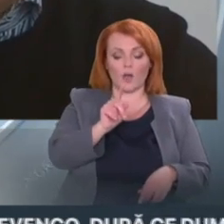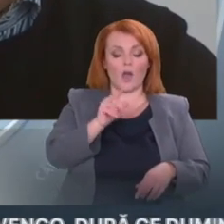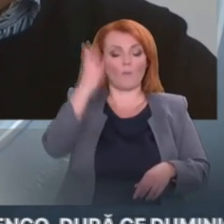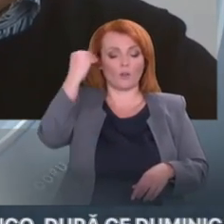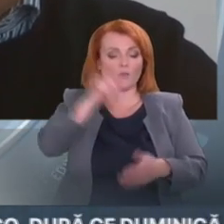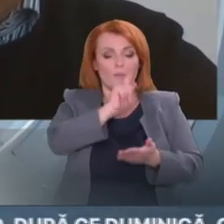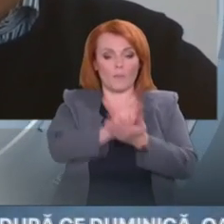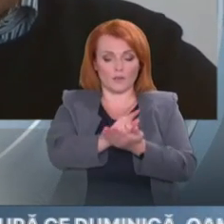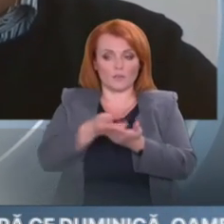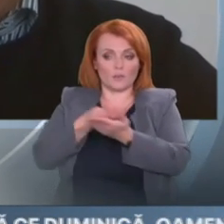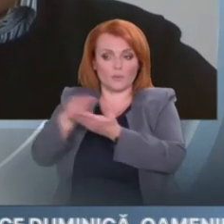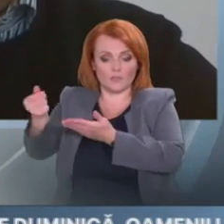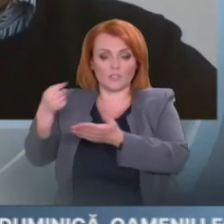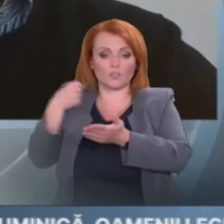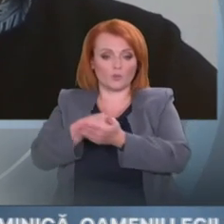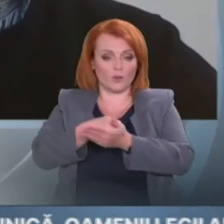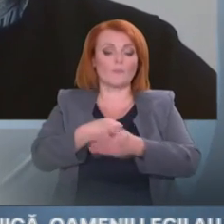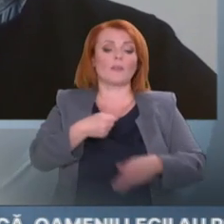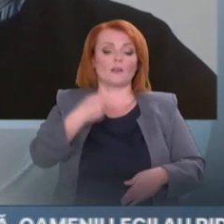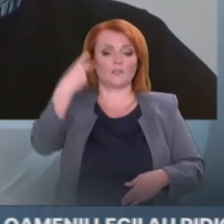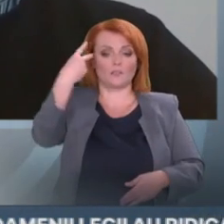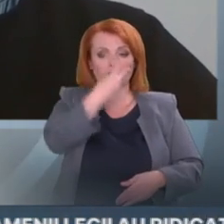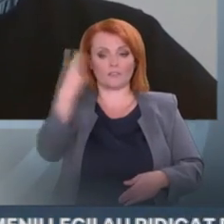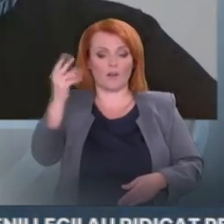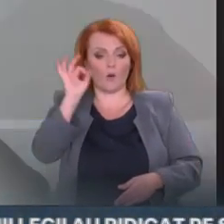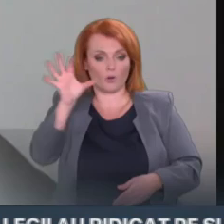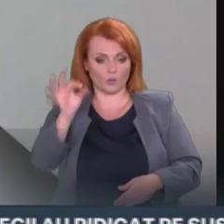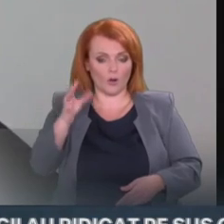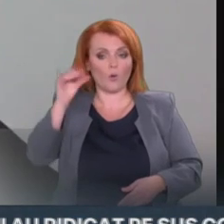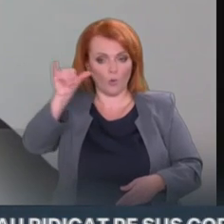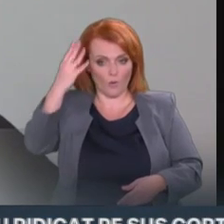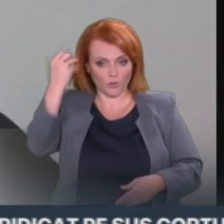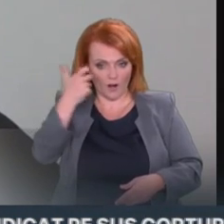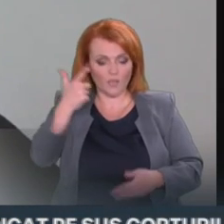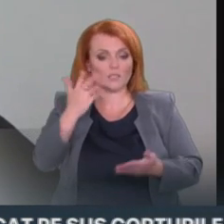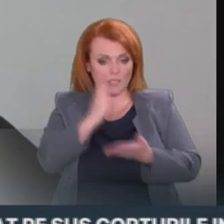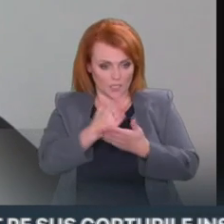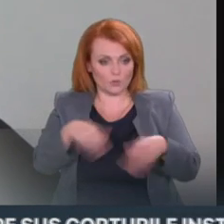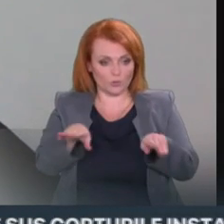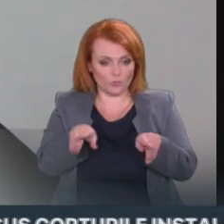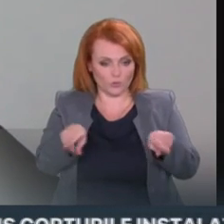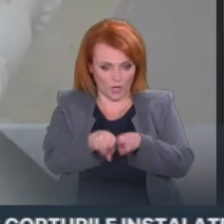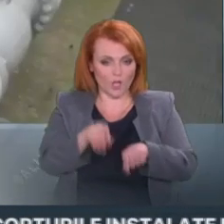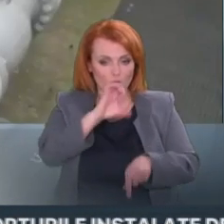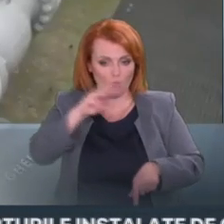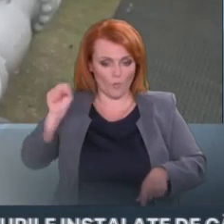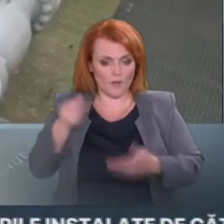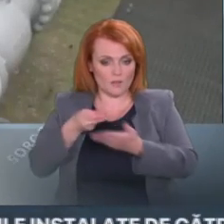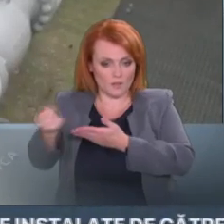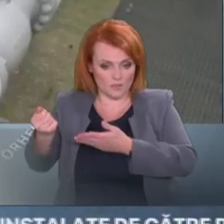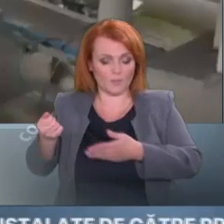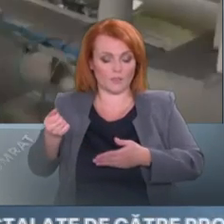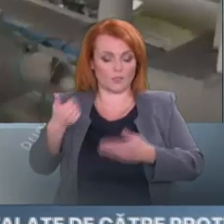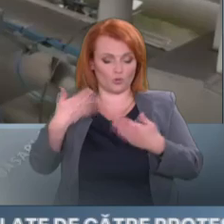contractuale. Urmează să vedem dacă conducerea MoldovaGaz își asumă decizia care a fost luată de comisie situației excepționale și dacă această